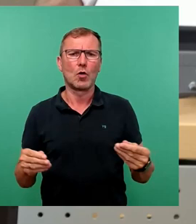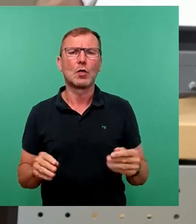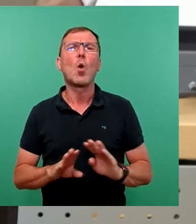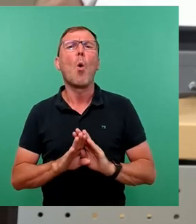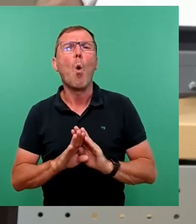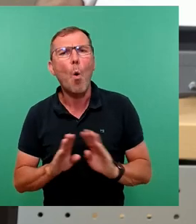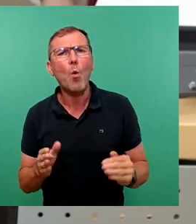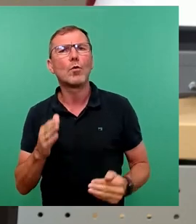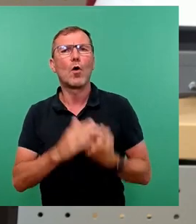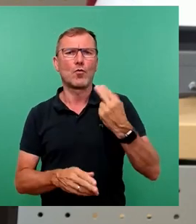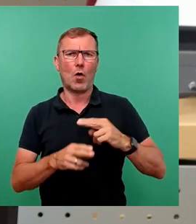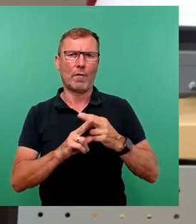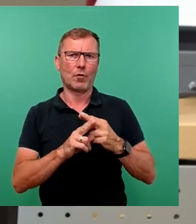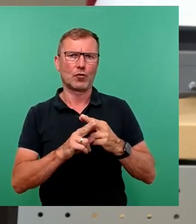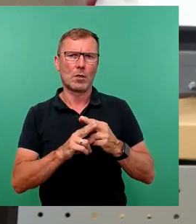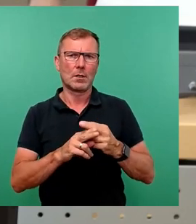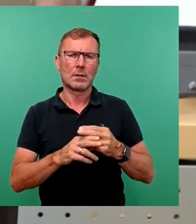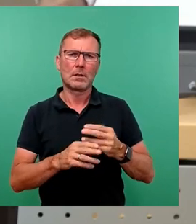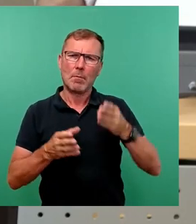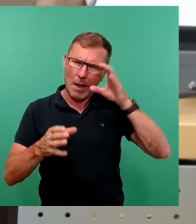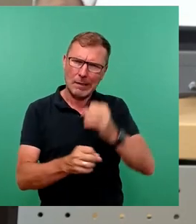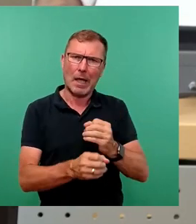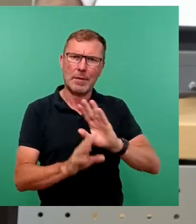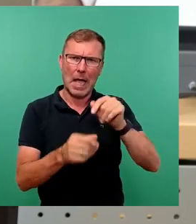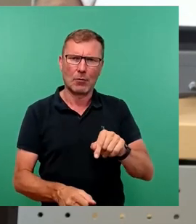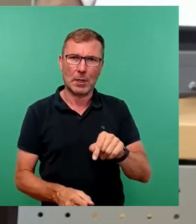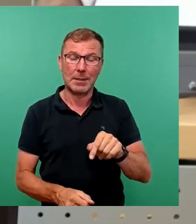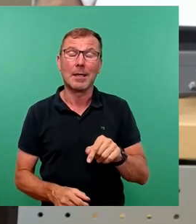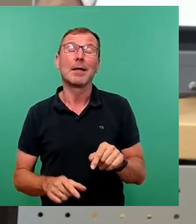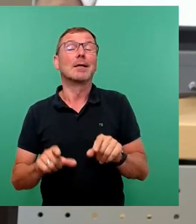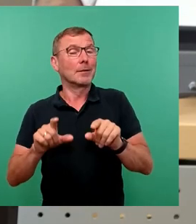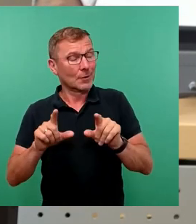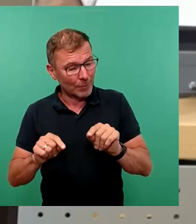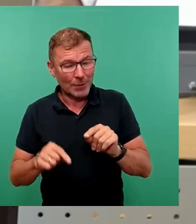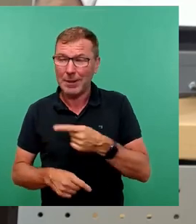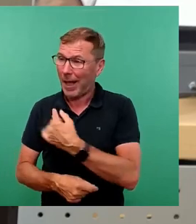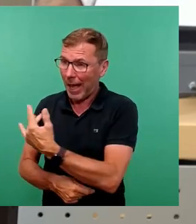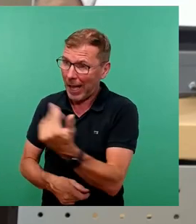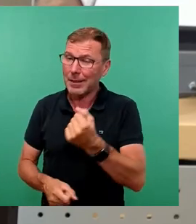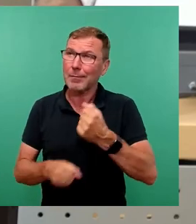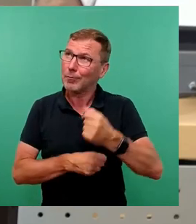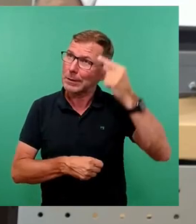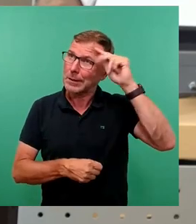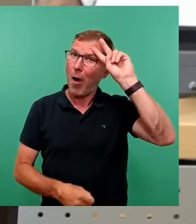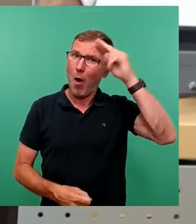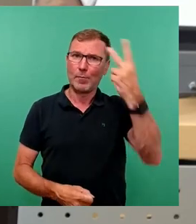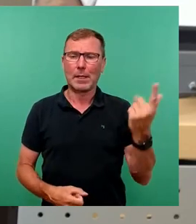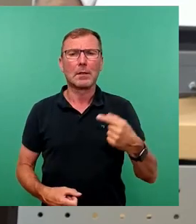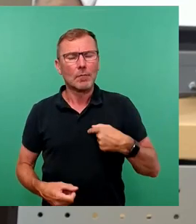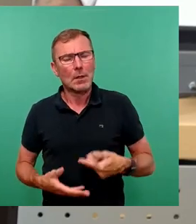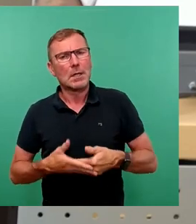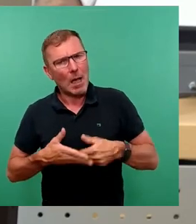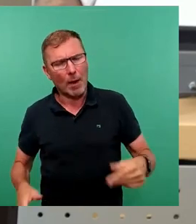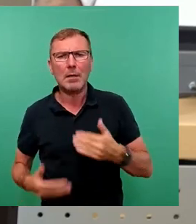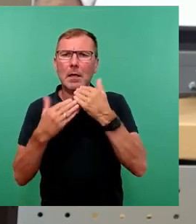einer Neuverschuldung im Kernhaushalt kommt. Das verlangt bei einigen ein gewaltiges Umdenken. Wir sind dazu bereit. Ich danke für Ihre